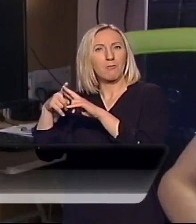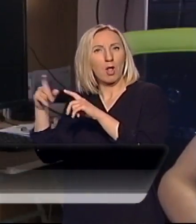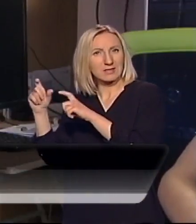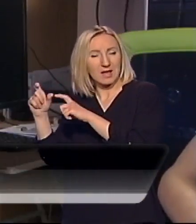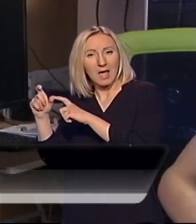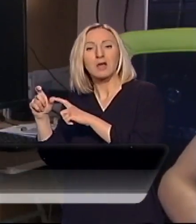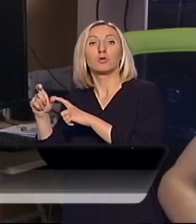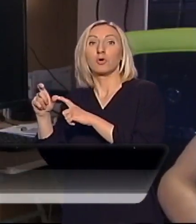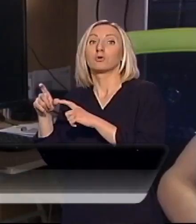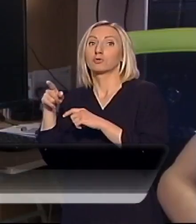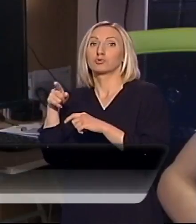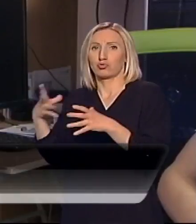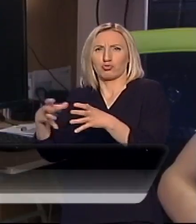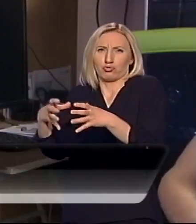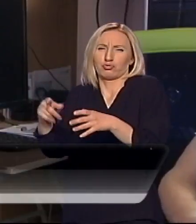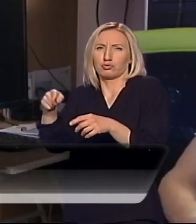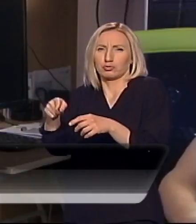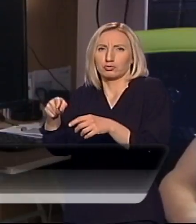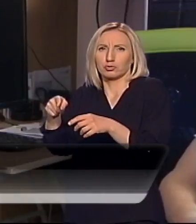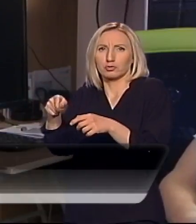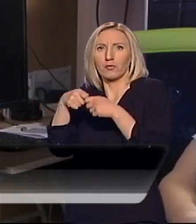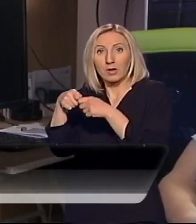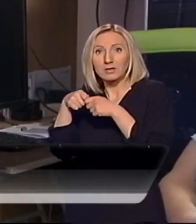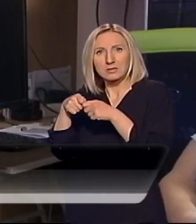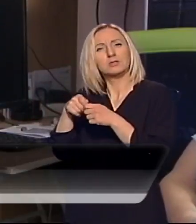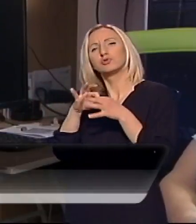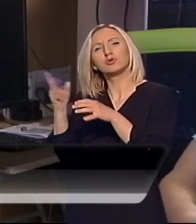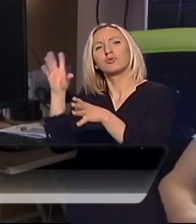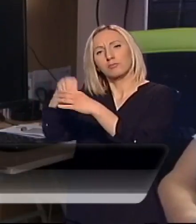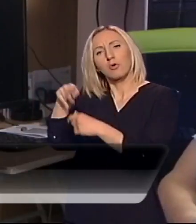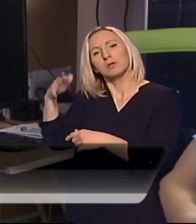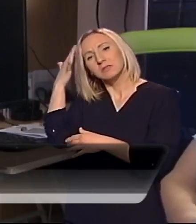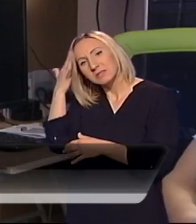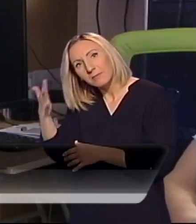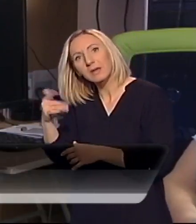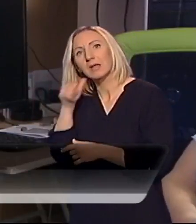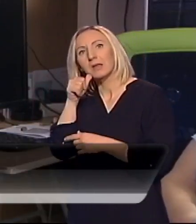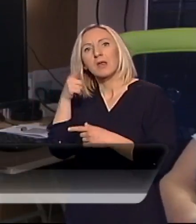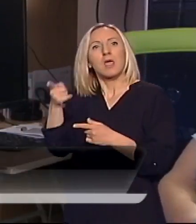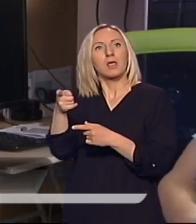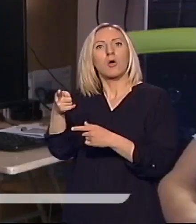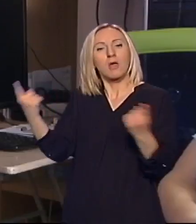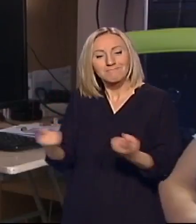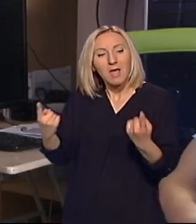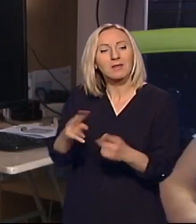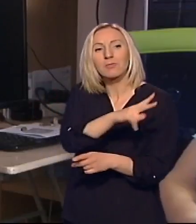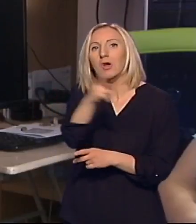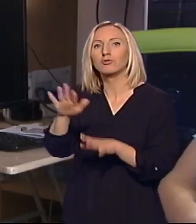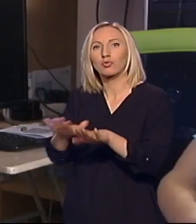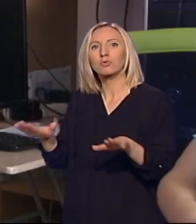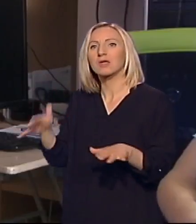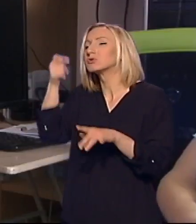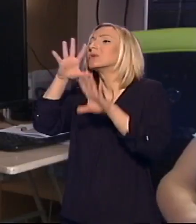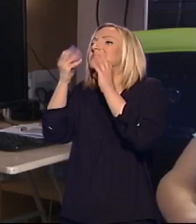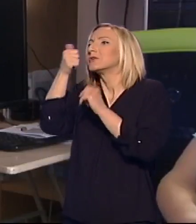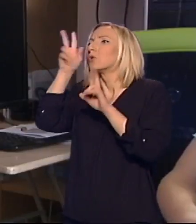uključena, često učestvuje, participira, brine se, odnosno je, animira drugu decu, tako da sve ono što može da